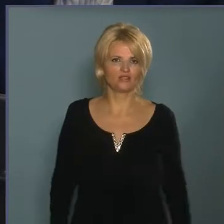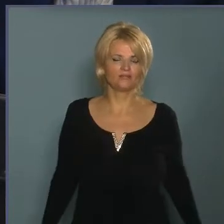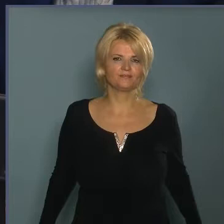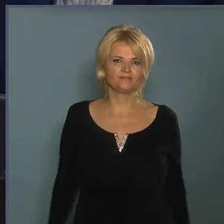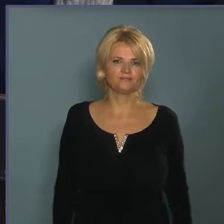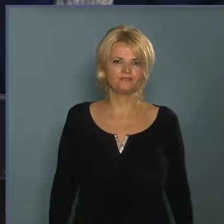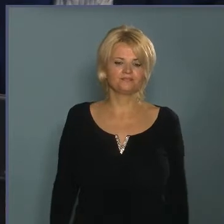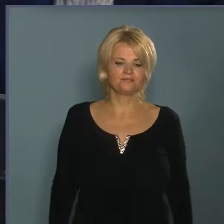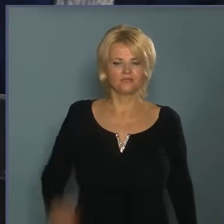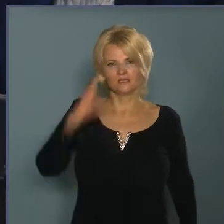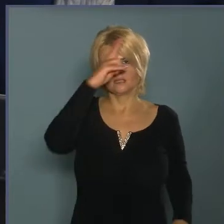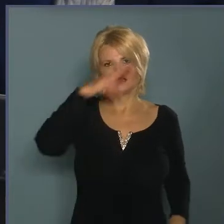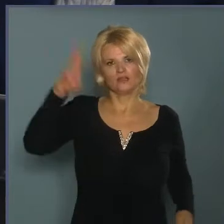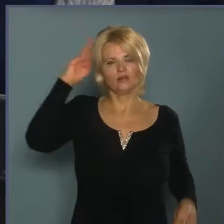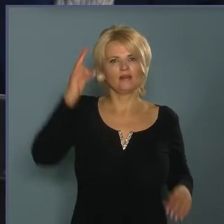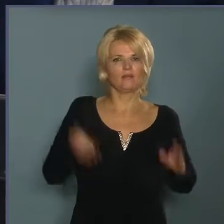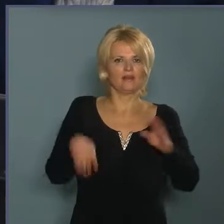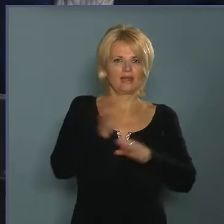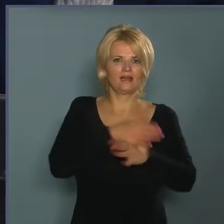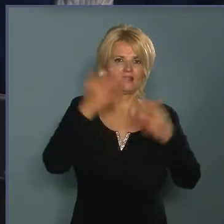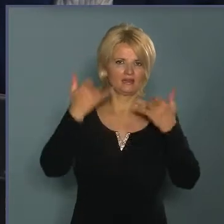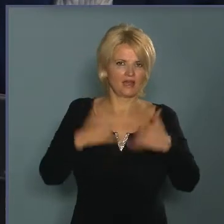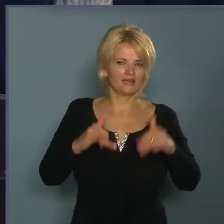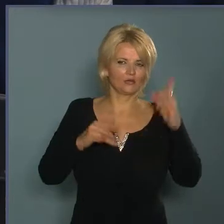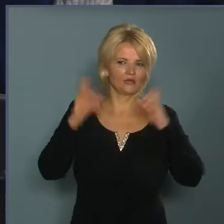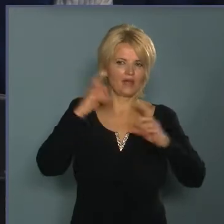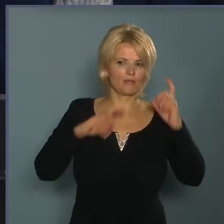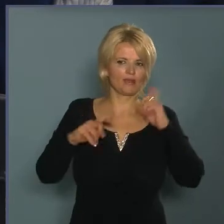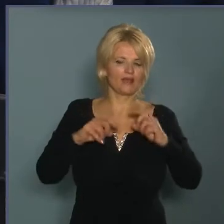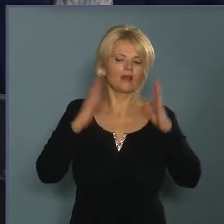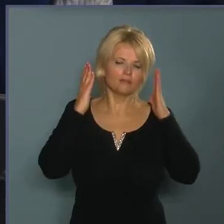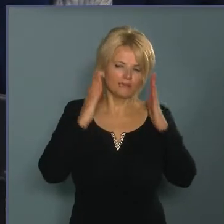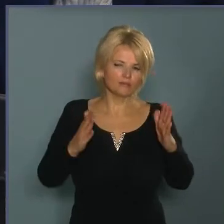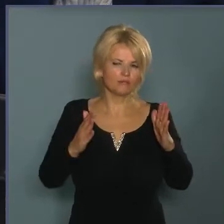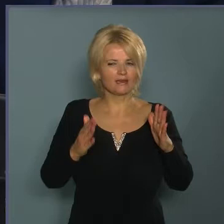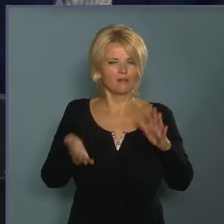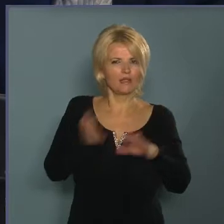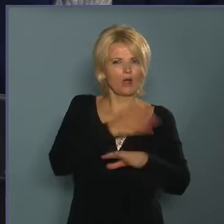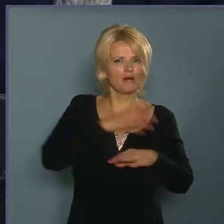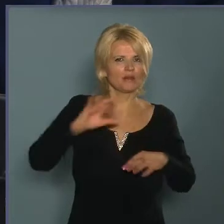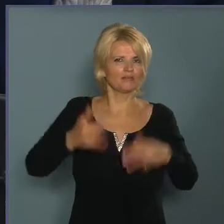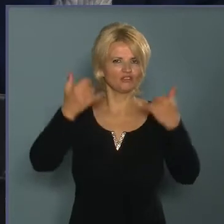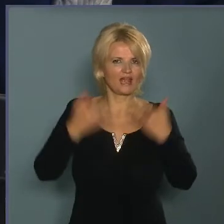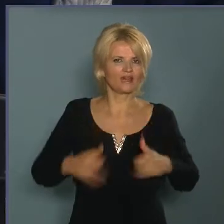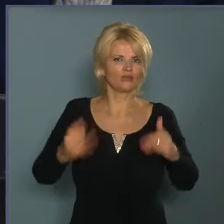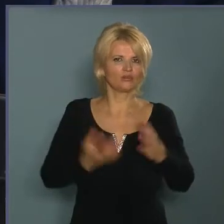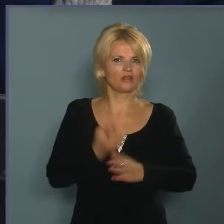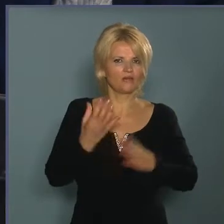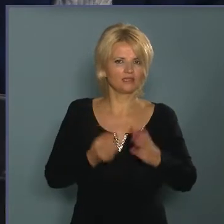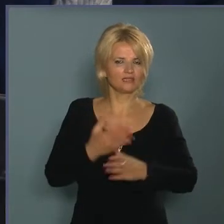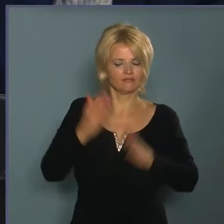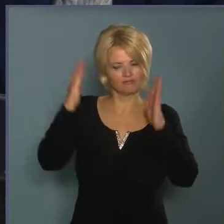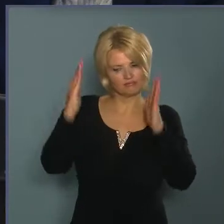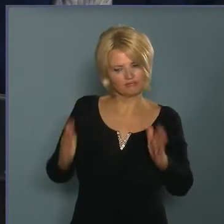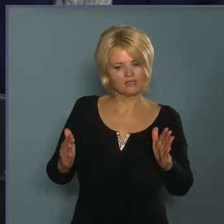Reményénk szerint november elején ez el tud indulni. Én bízom benne, hogy akár egy kicsivel korábban is. A tavasz